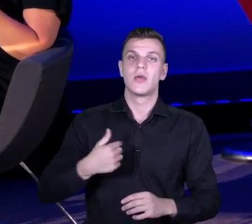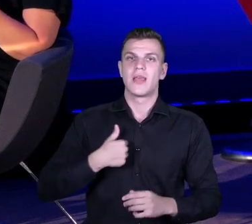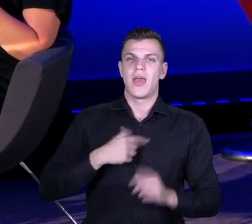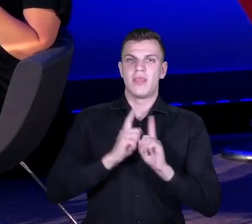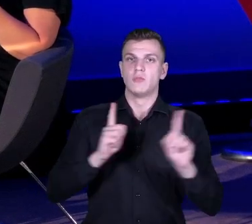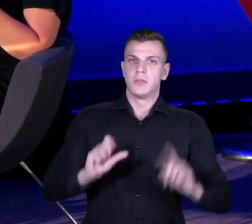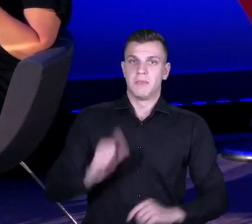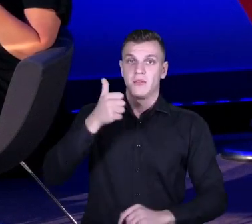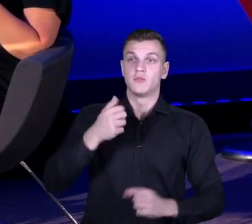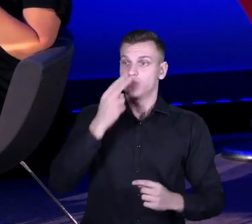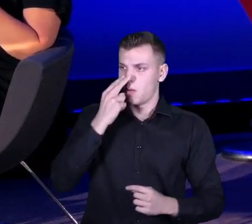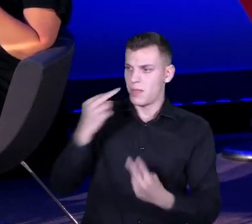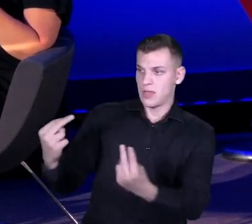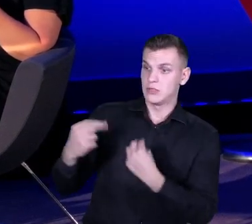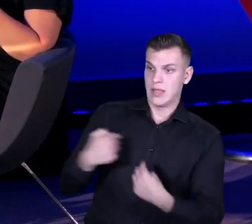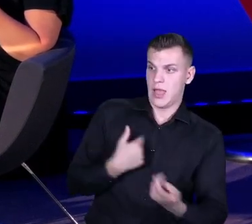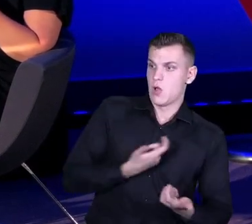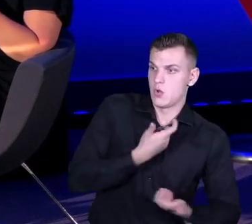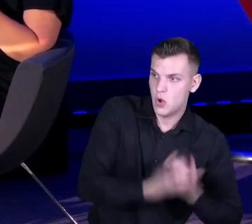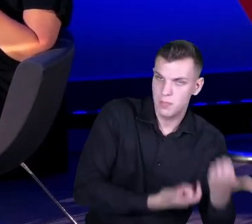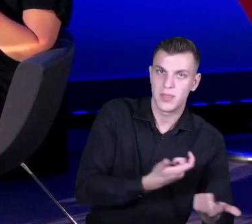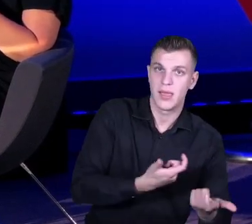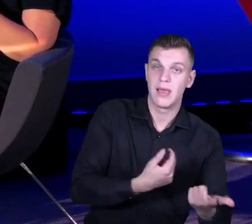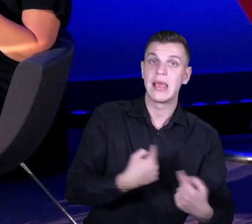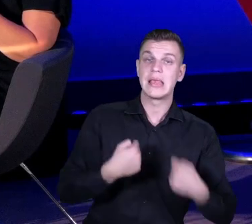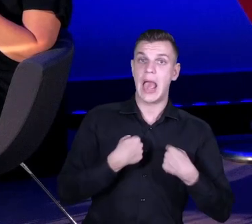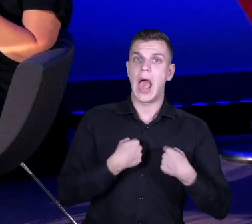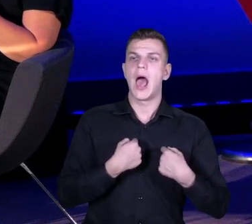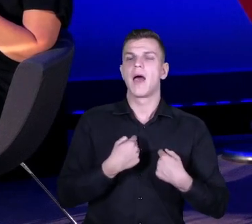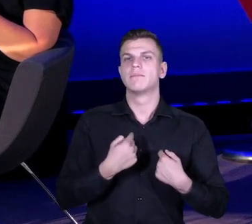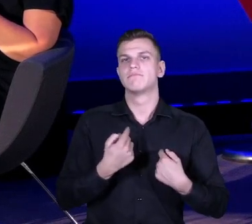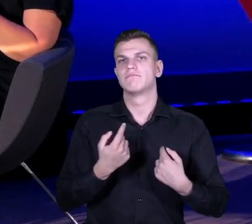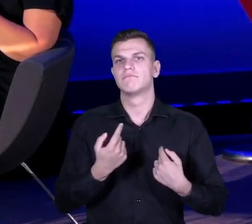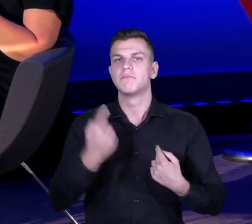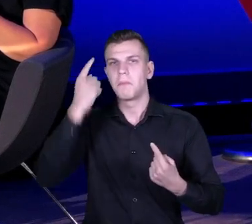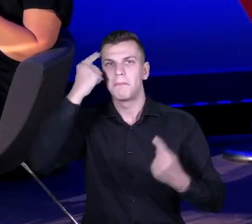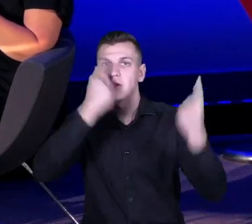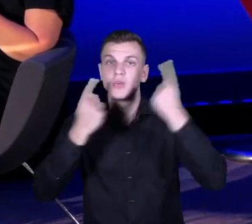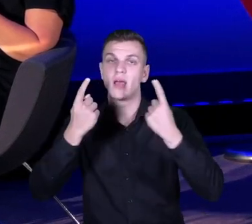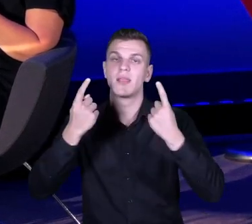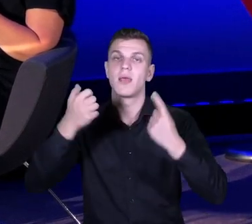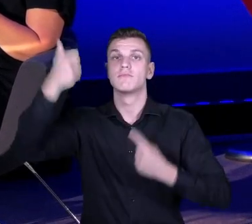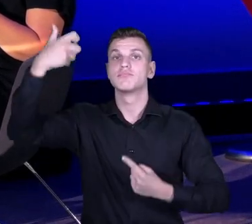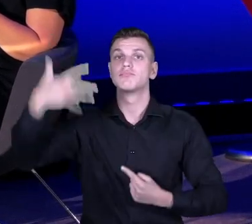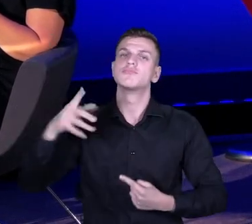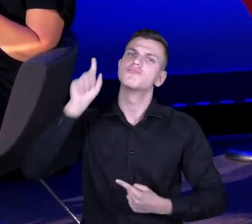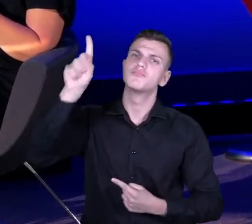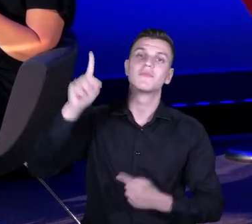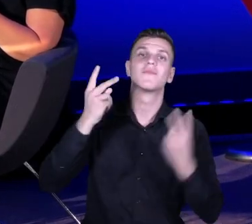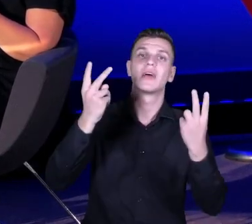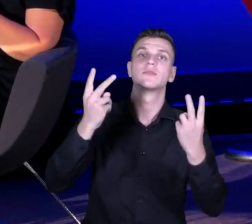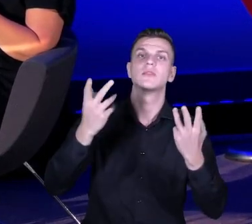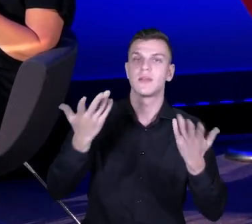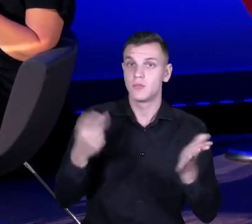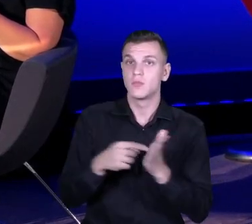ja praktykuję, że ja w swoim systemie wartości stawiam właśnie uczenie się uczniów i o tym